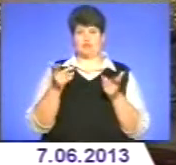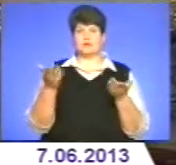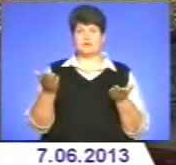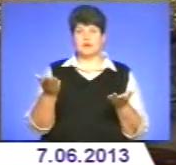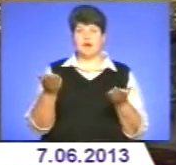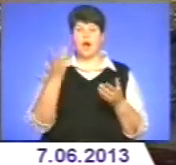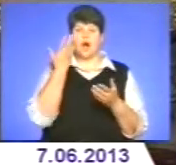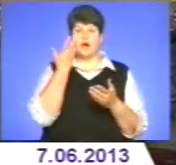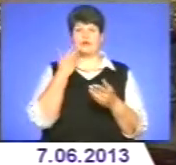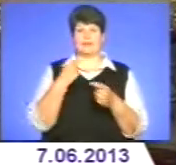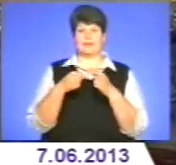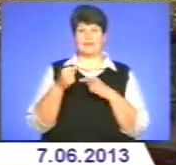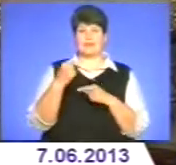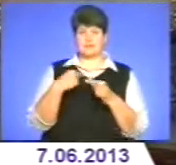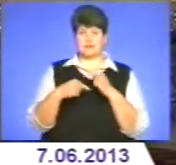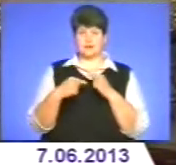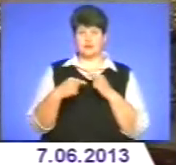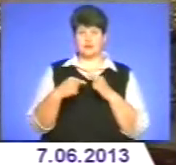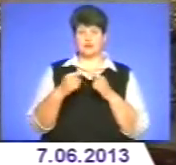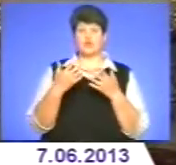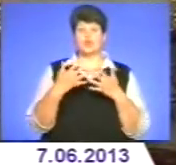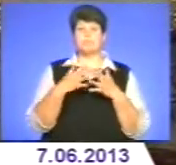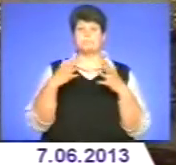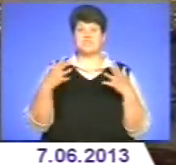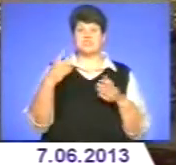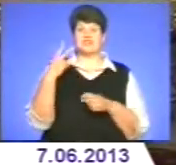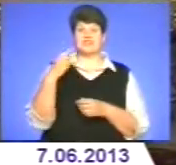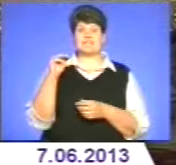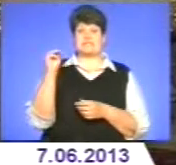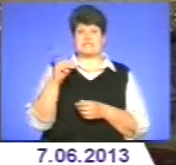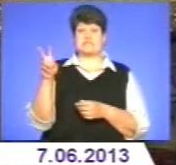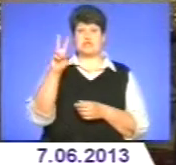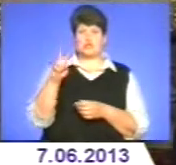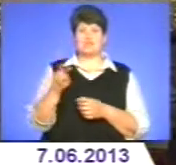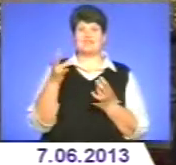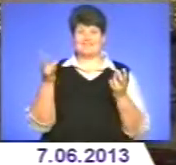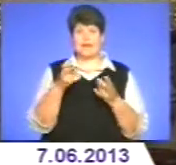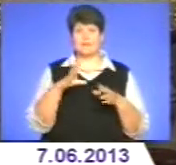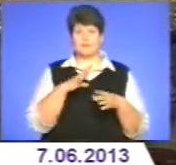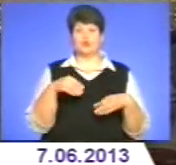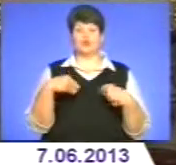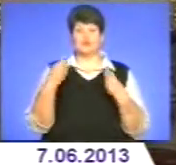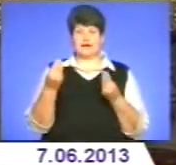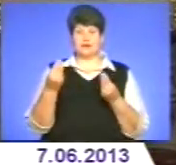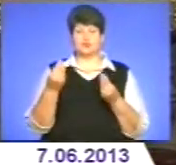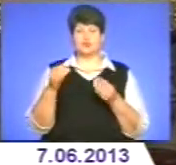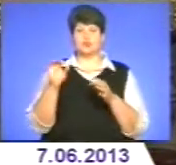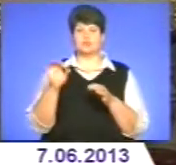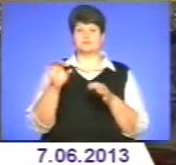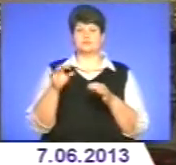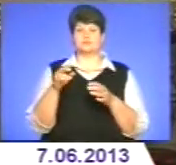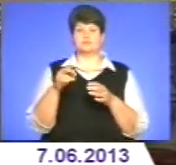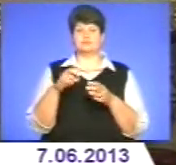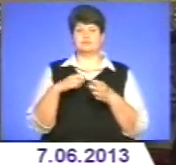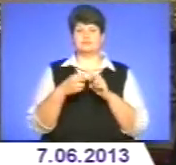А коли назад треба було, то більше 20 тисяч доларів треба було дати, щоб останки якось добитися,